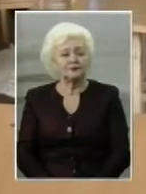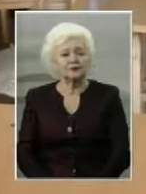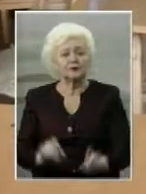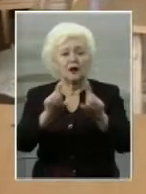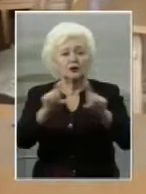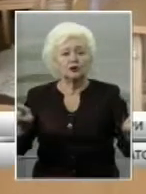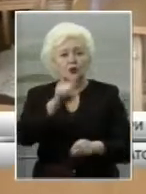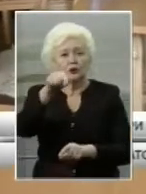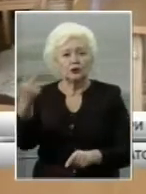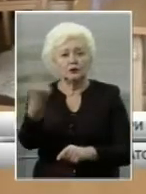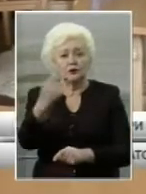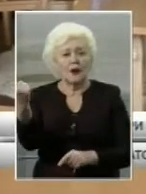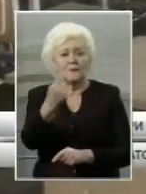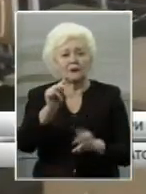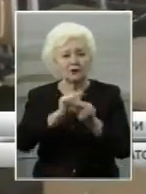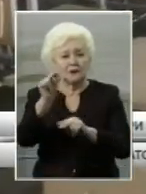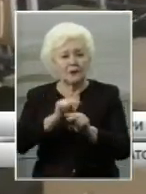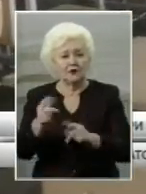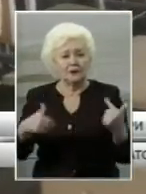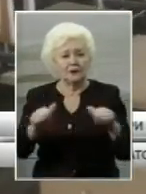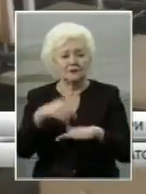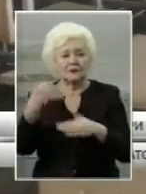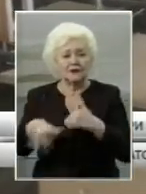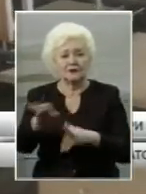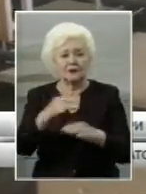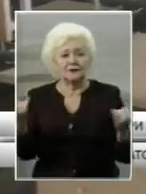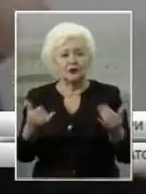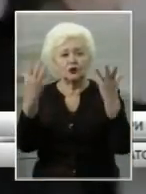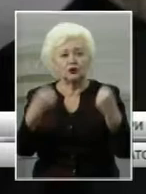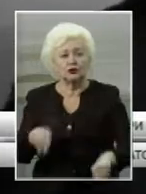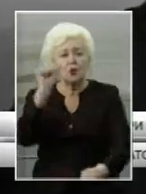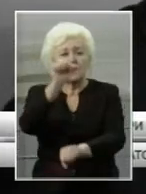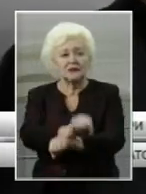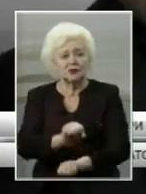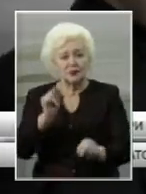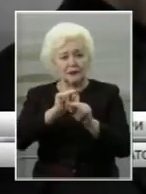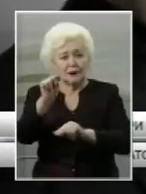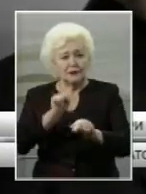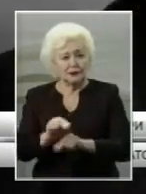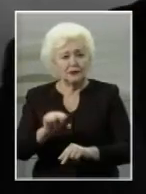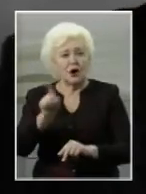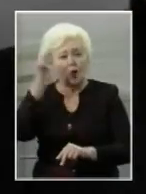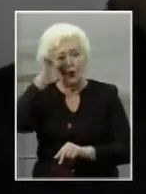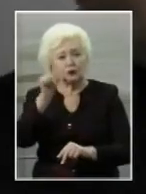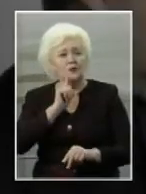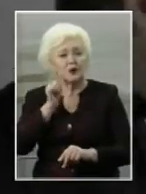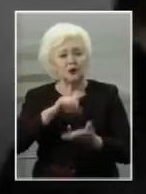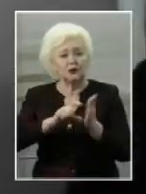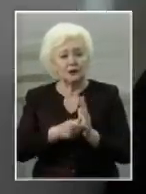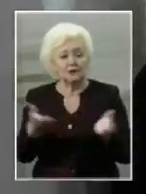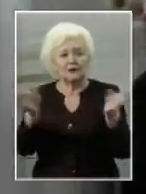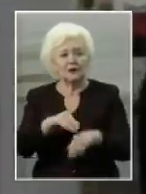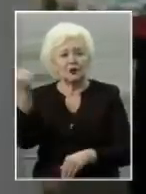Школа номер 2 – перший навчальний заклад в Херсоні, де з сьогоднішнього дня призупинені заняття для учнів молодших класів. За